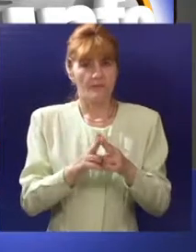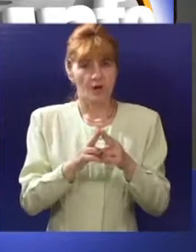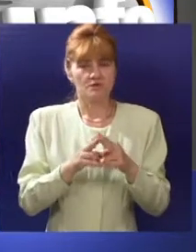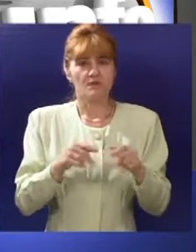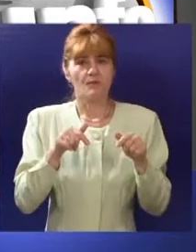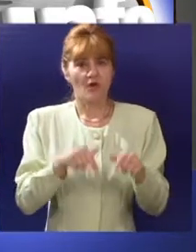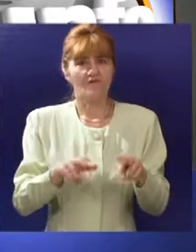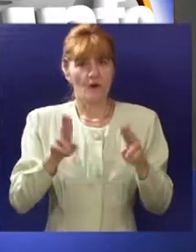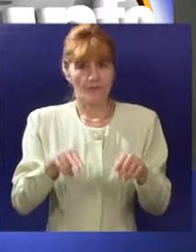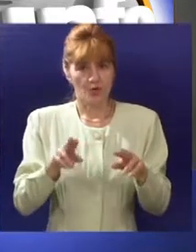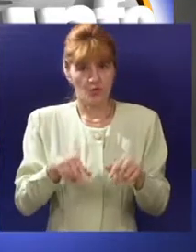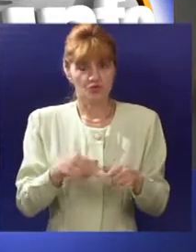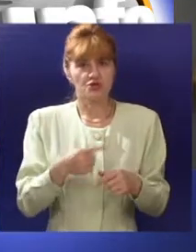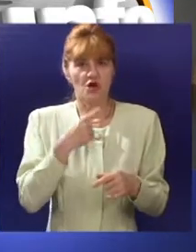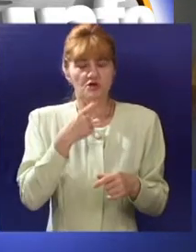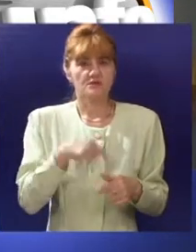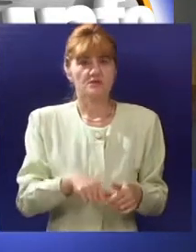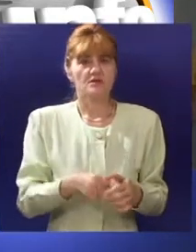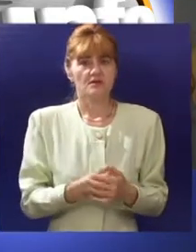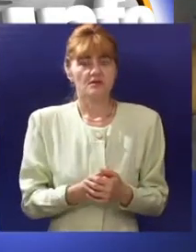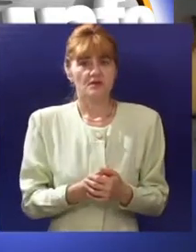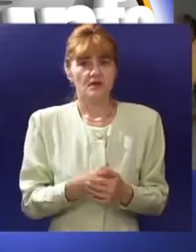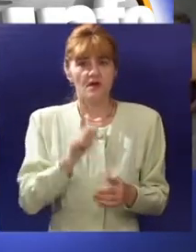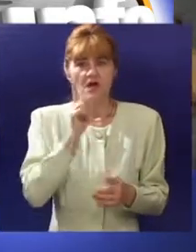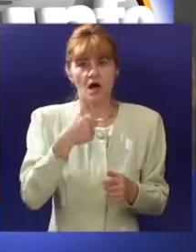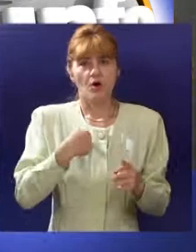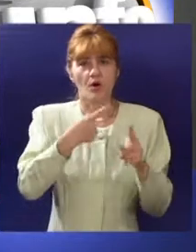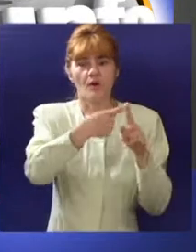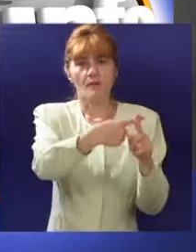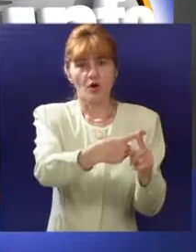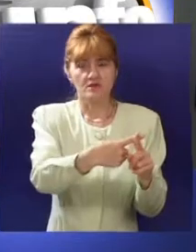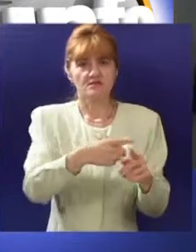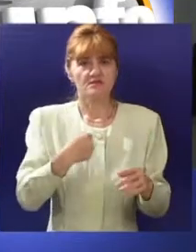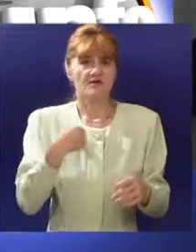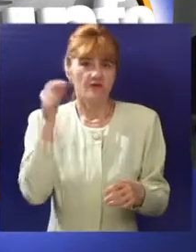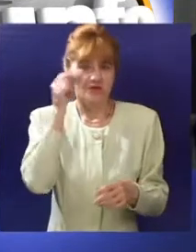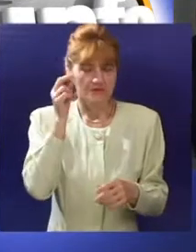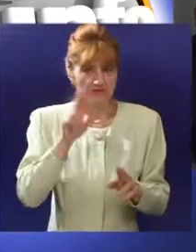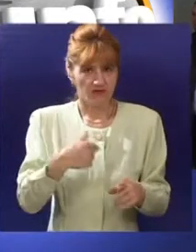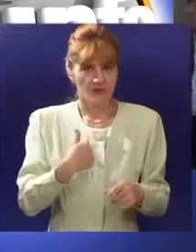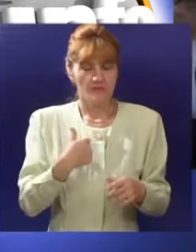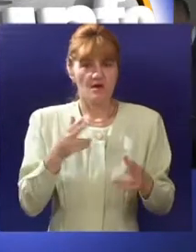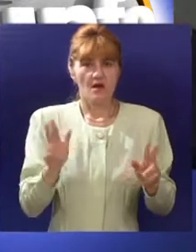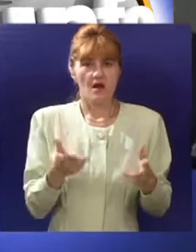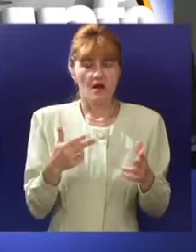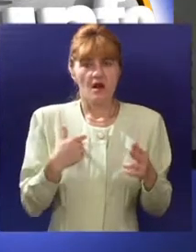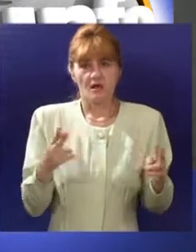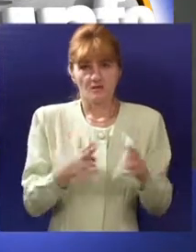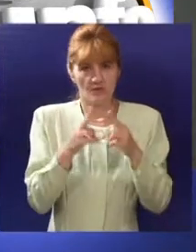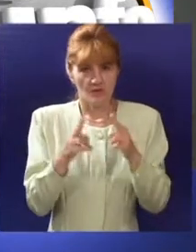megismerjük az itteni lehetőségeket az együttműködés lehetőségeit nagyon pozitív benyomásaink vannak az itteni megismert